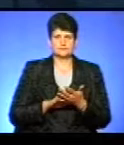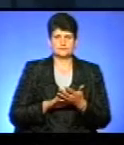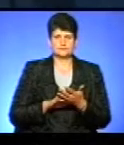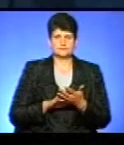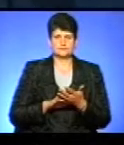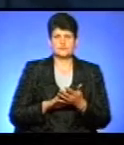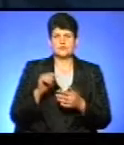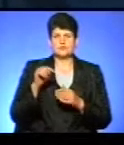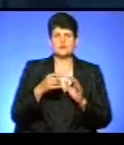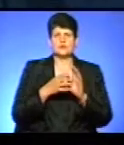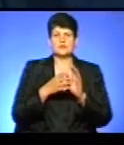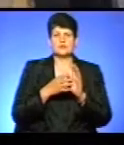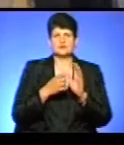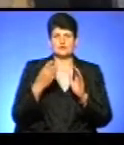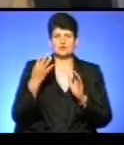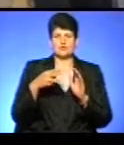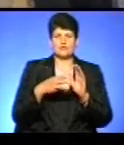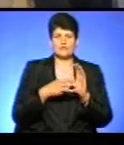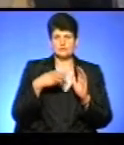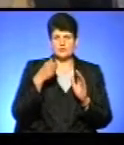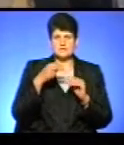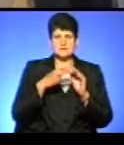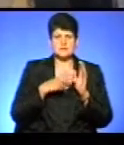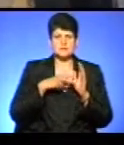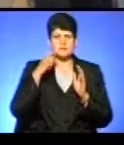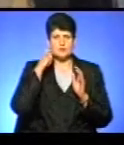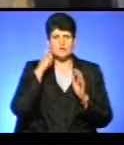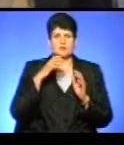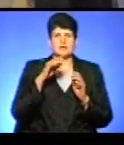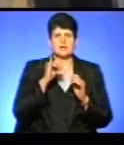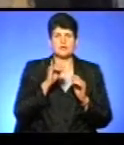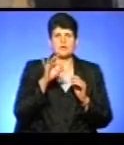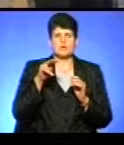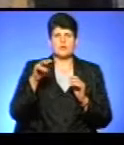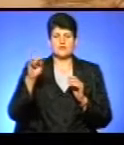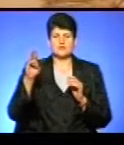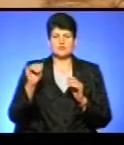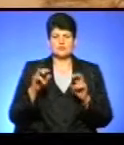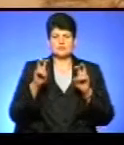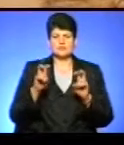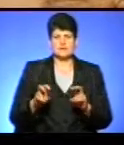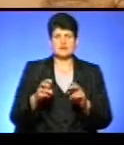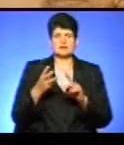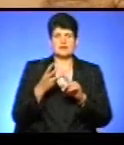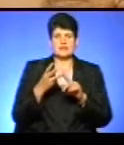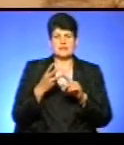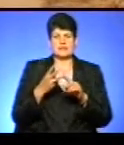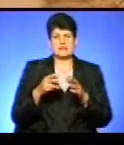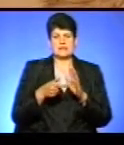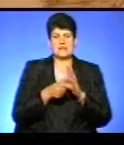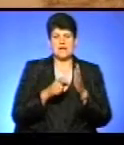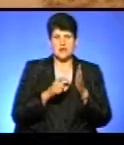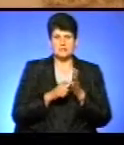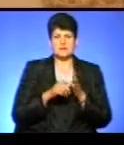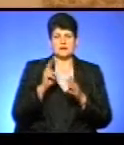В 1948-му 17-літній Ігор Олещук сидів у цій третій камері тернопільського слідчого ізолятора КДБ, який